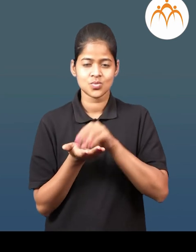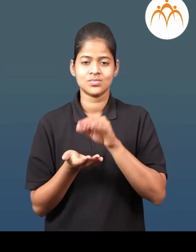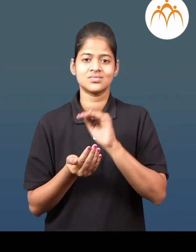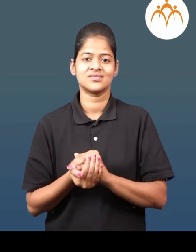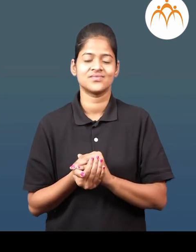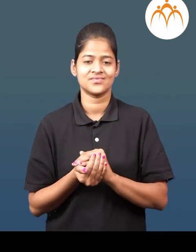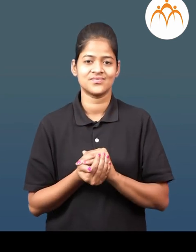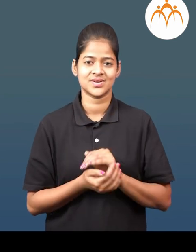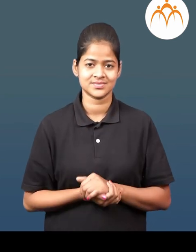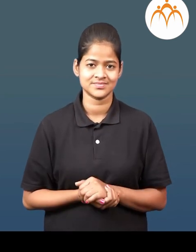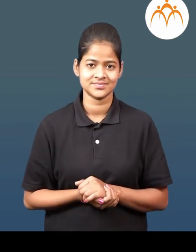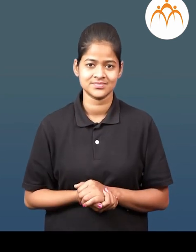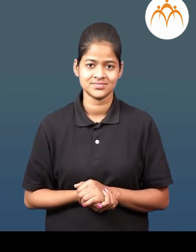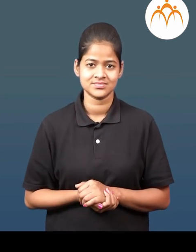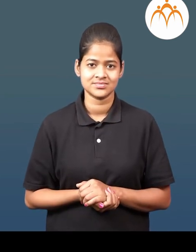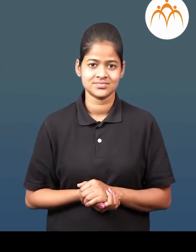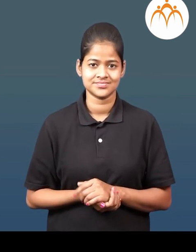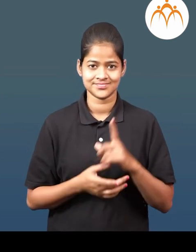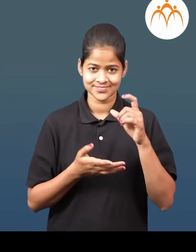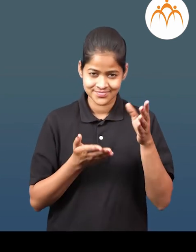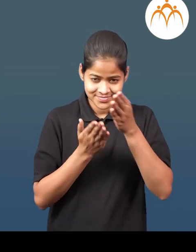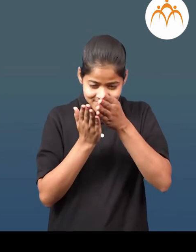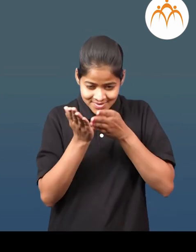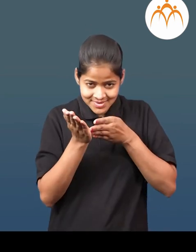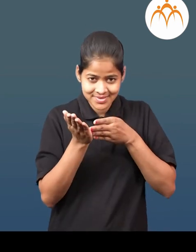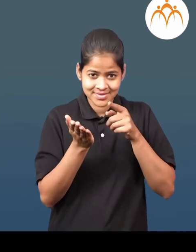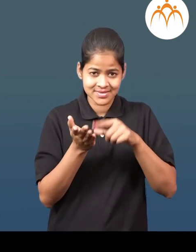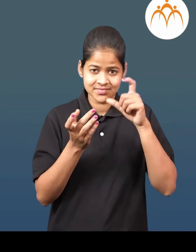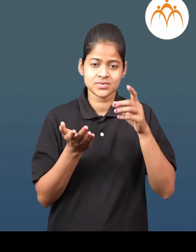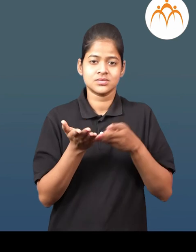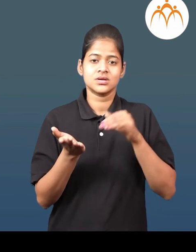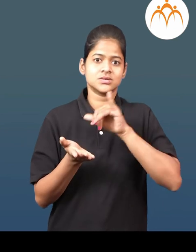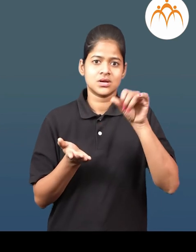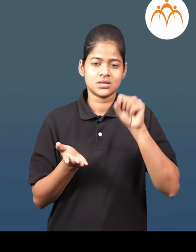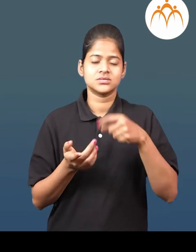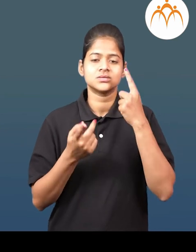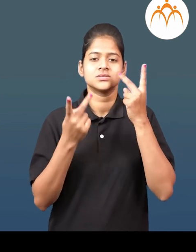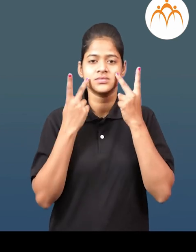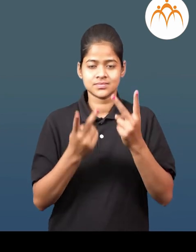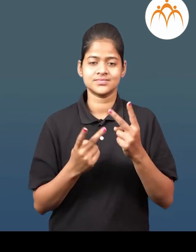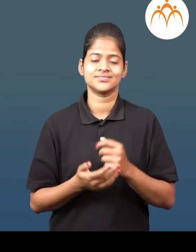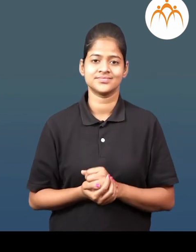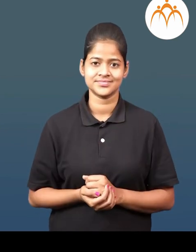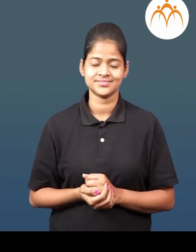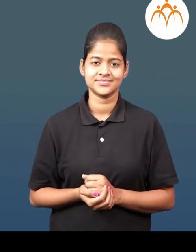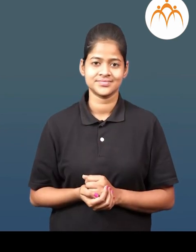या फोटो वर संदर्भ रेशा काडून आक्रुती सममित आहे हे तपा सुन बगा